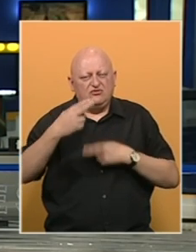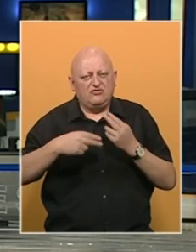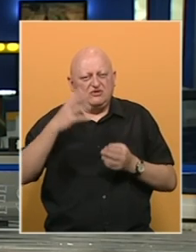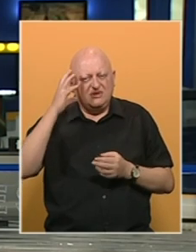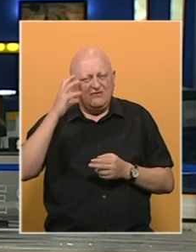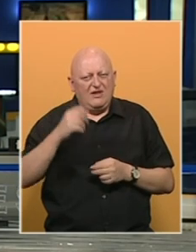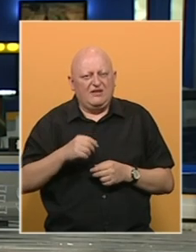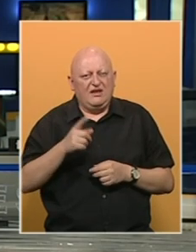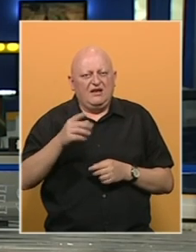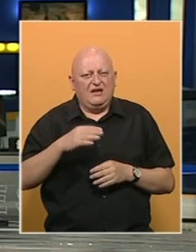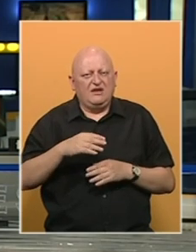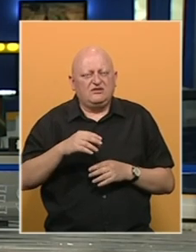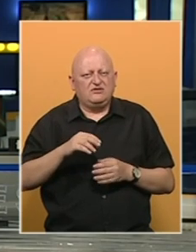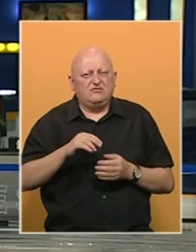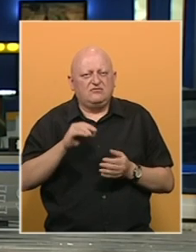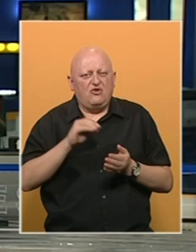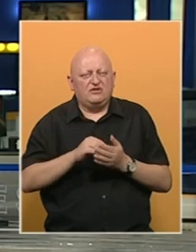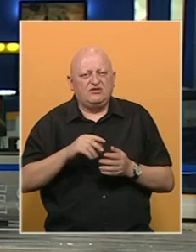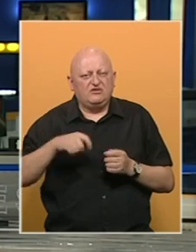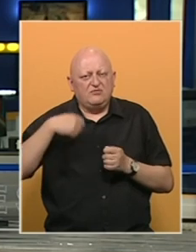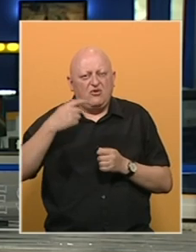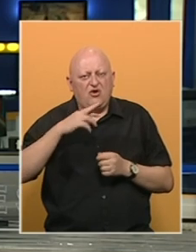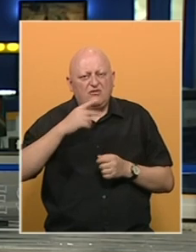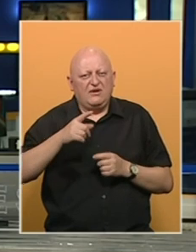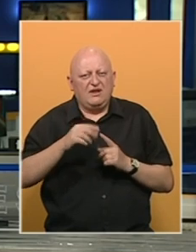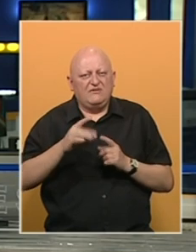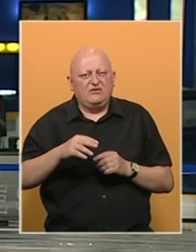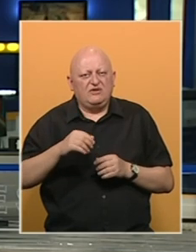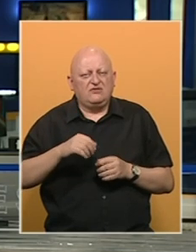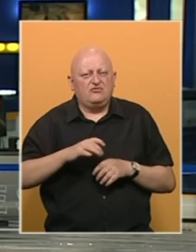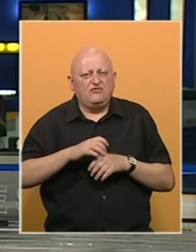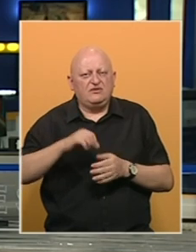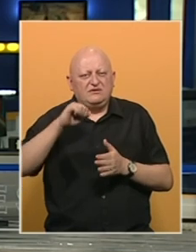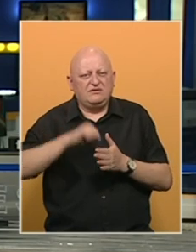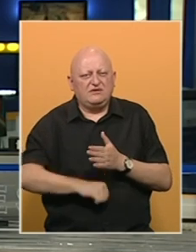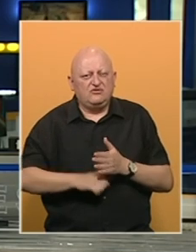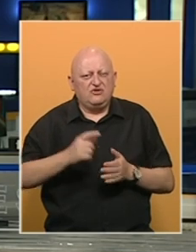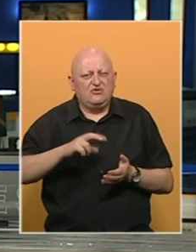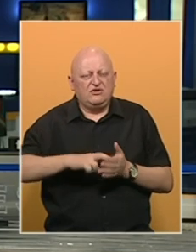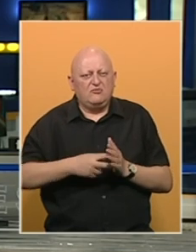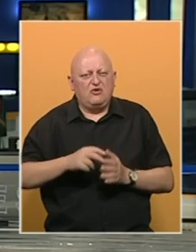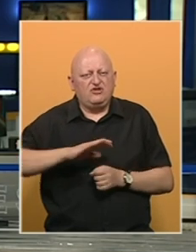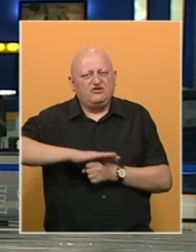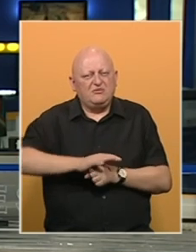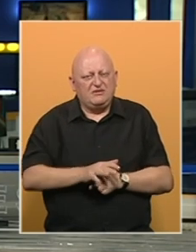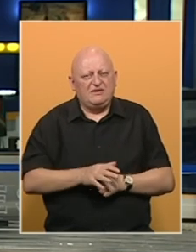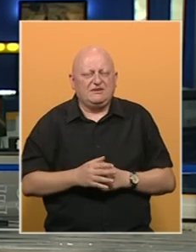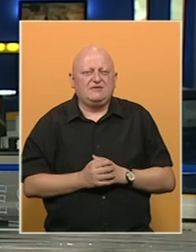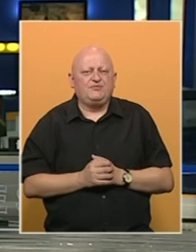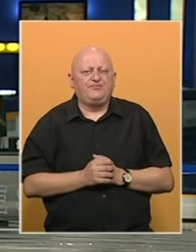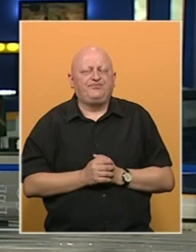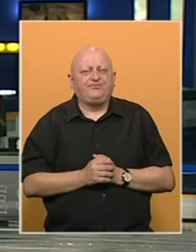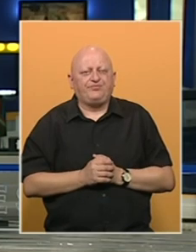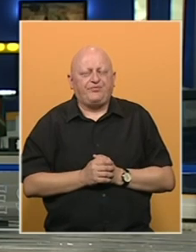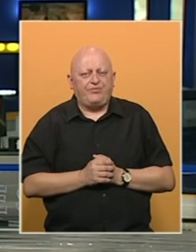politiku kontroliše vlada, a iz označenih medija odgovaraju da Twitter uvodi cenzuru i koristi politički pretisak.